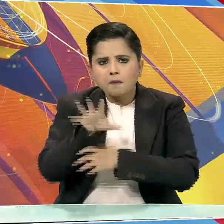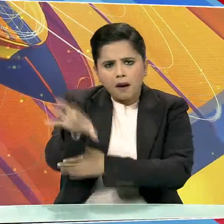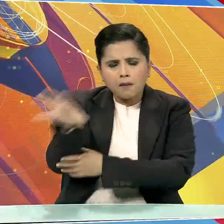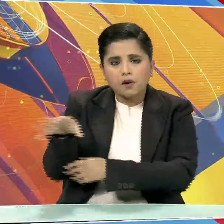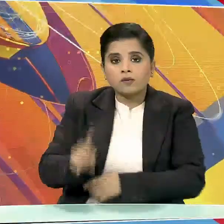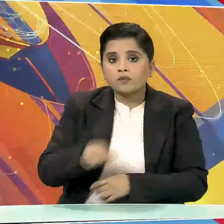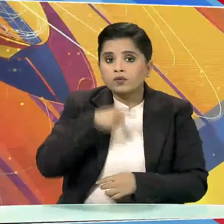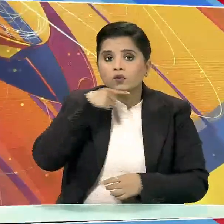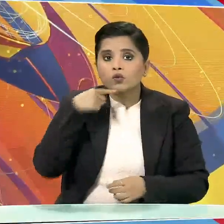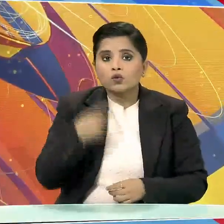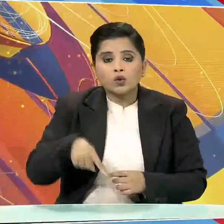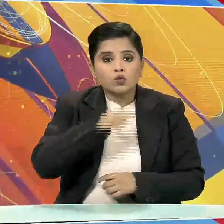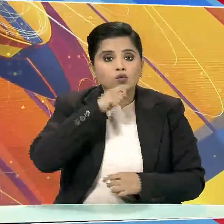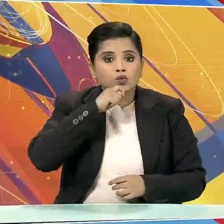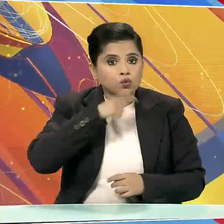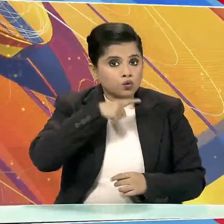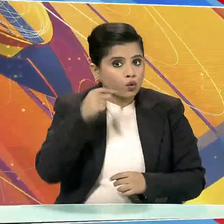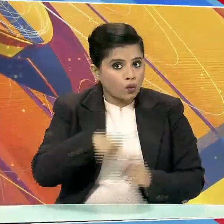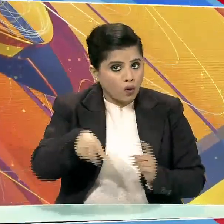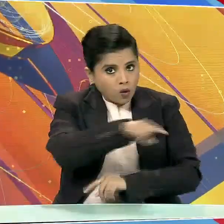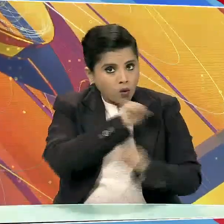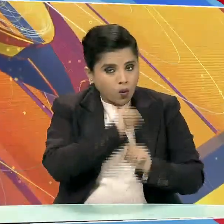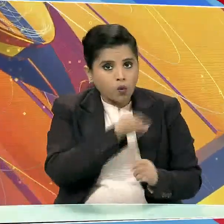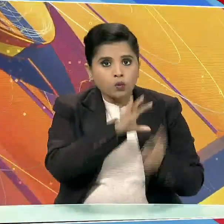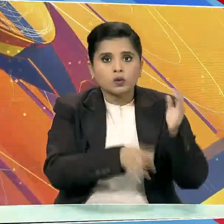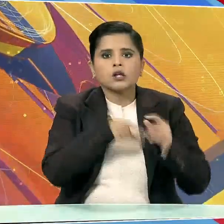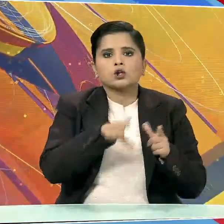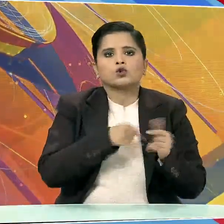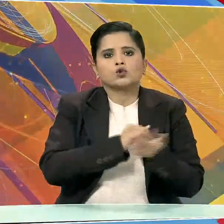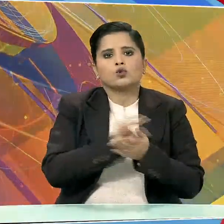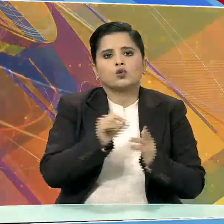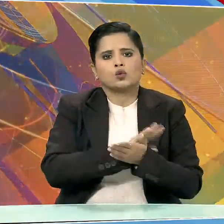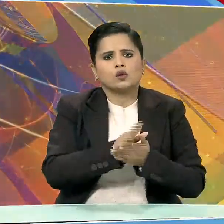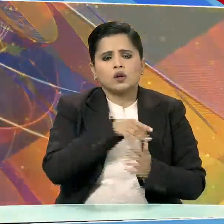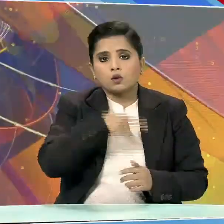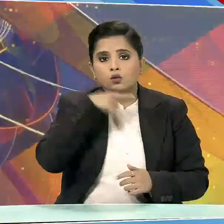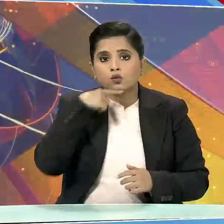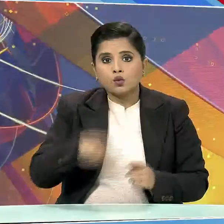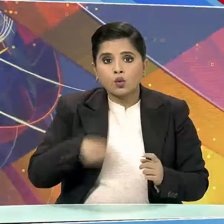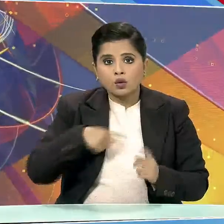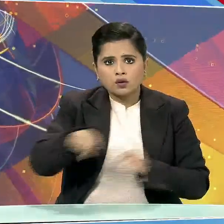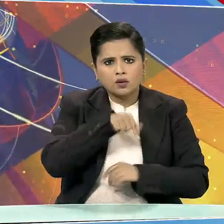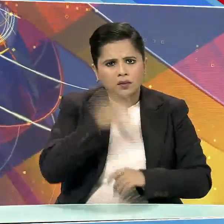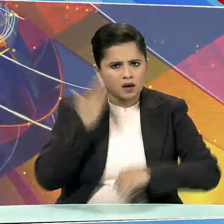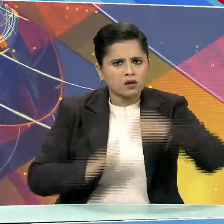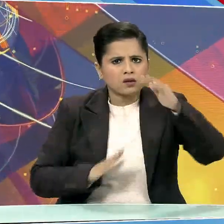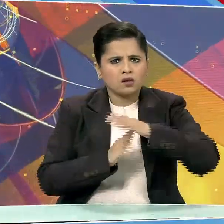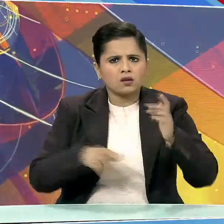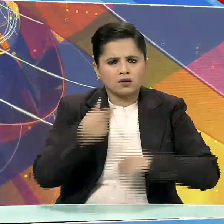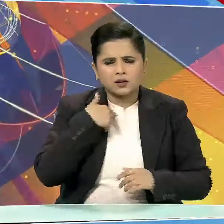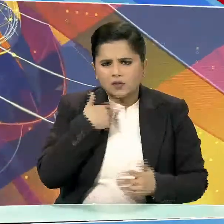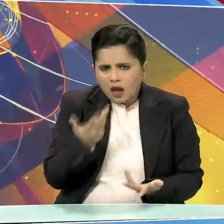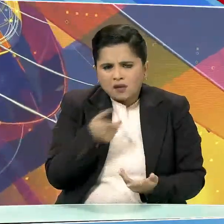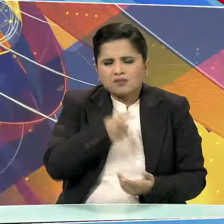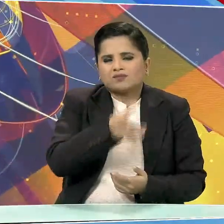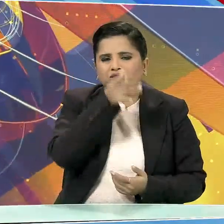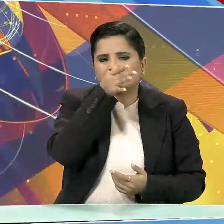यूरोपिय संग के विदेश नीत प्रमुक जोसे बोरेल ने रूस त्वारा किये गए युद्धिविराम को पाखंड बताया